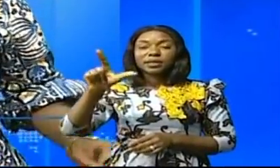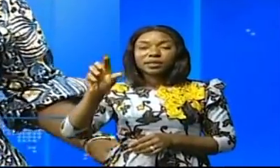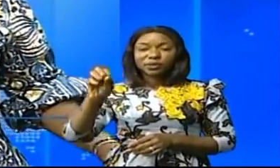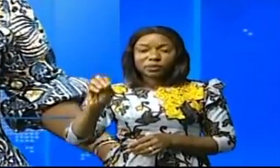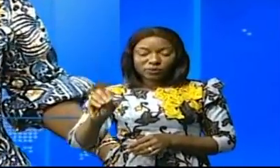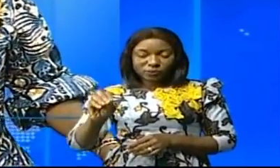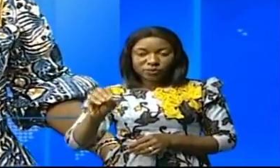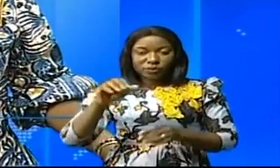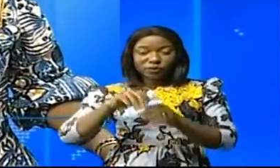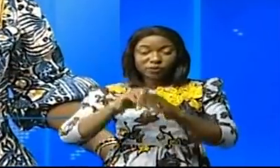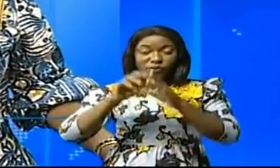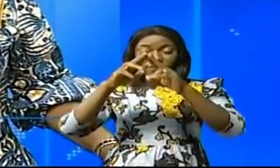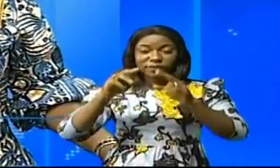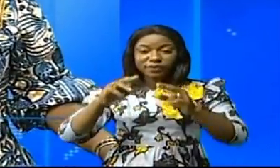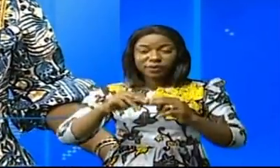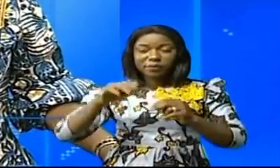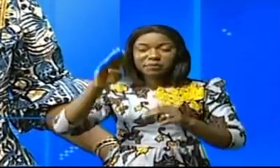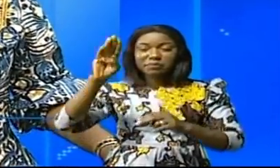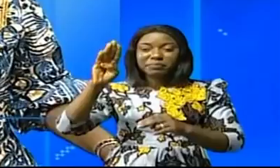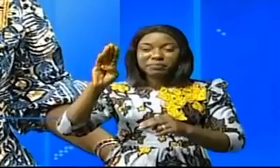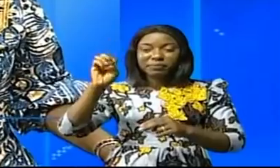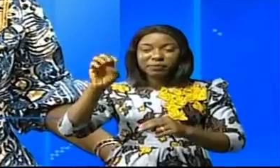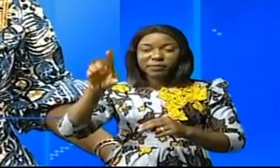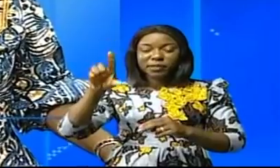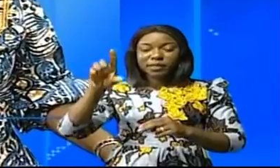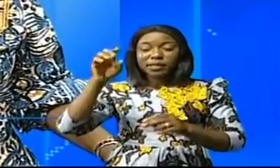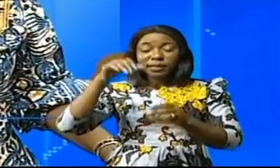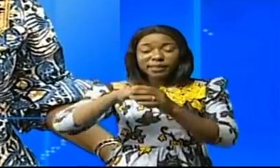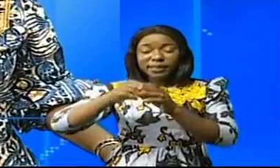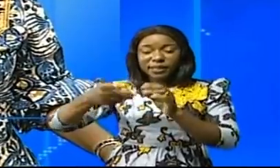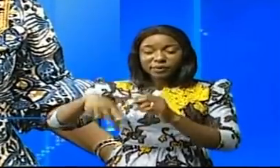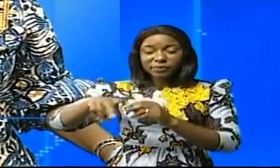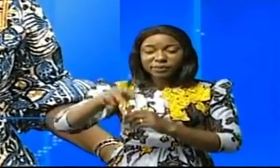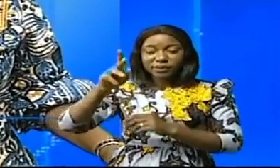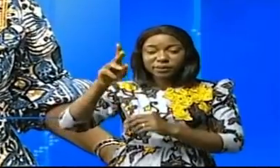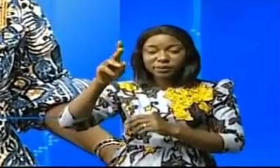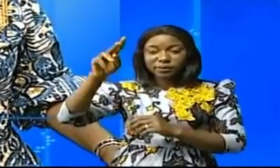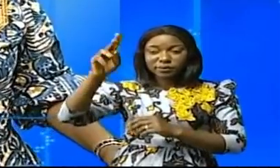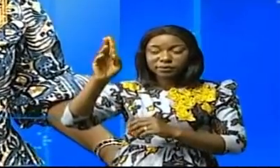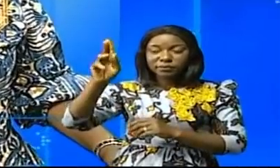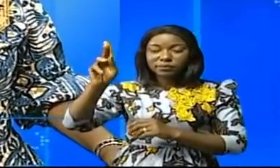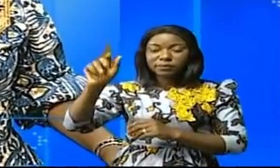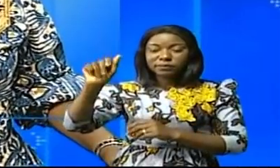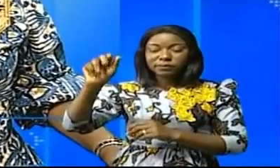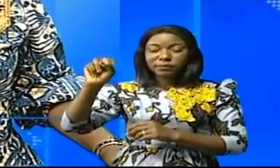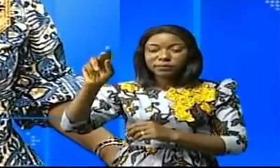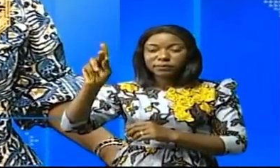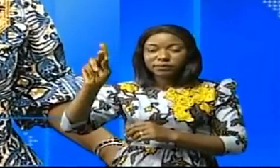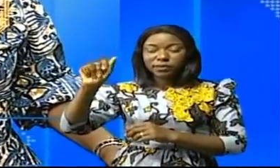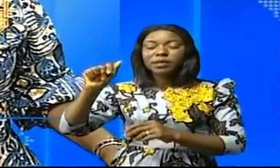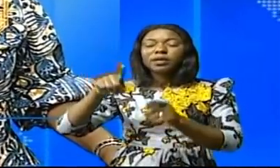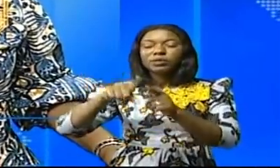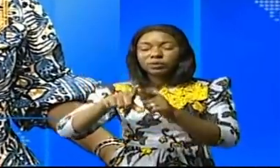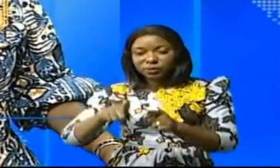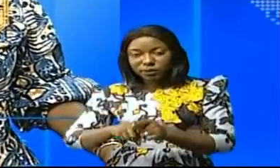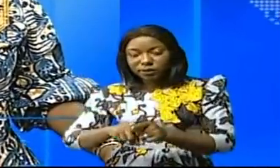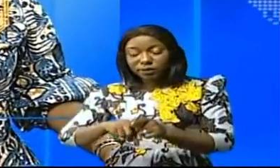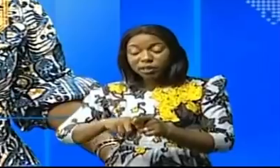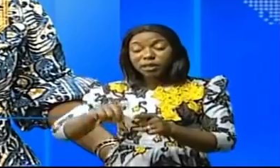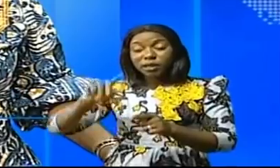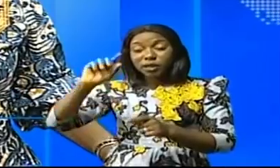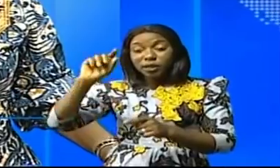Béamoussaï à Kara. Nous sommes dans la province de Kuilou. Le gouverneur Willy Itundala qui a